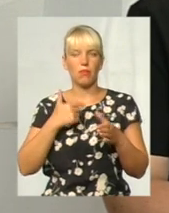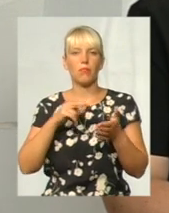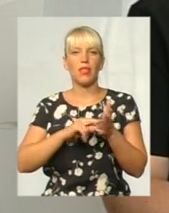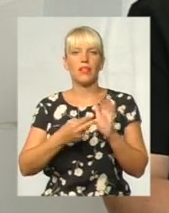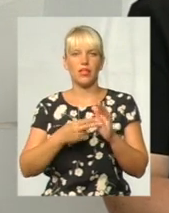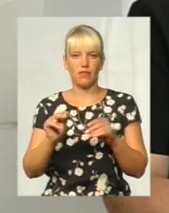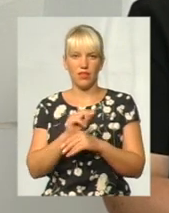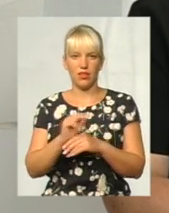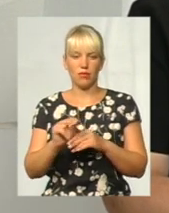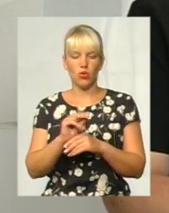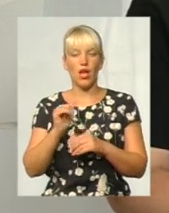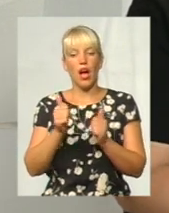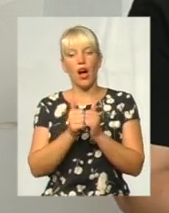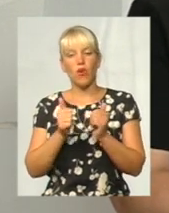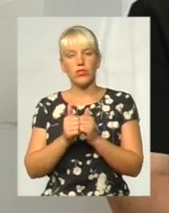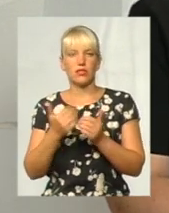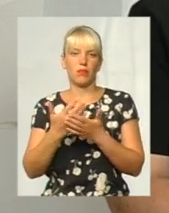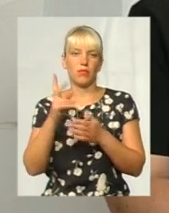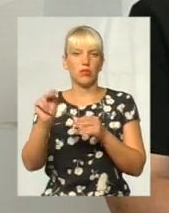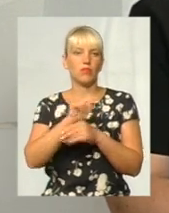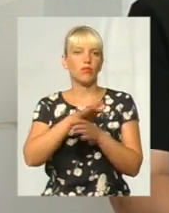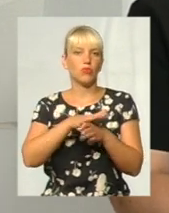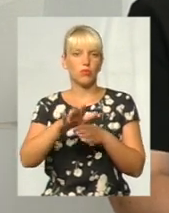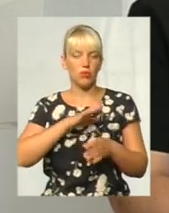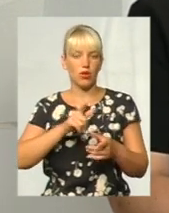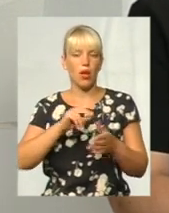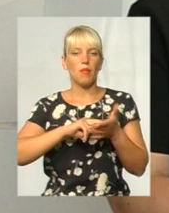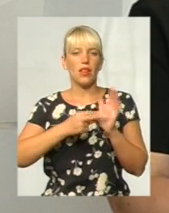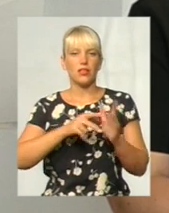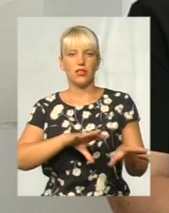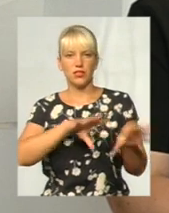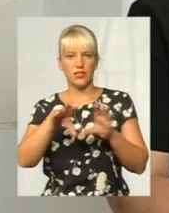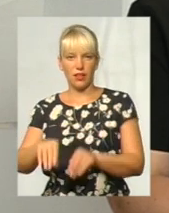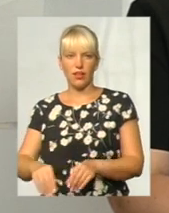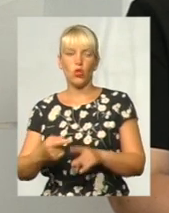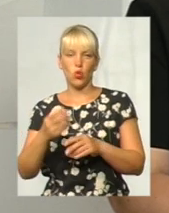були заїхати, тому конкретно я нічого не можу сказати. Але суми приличні.